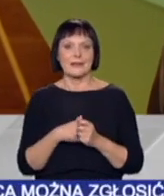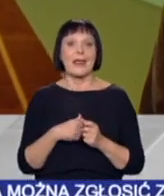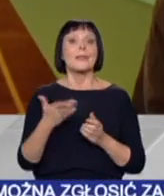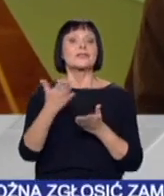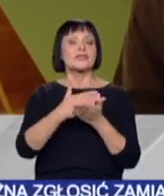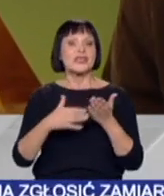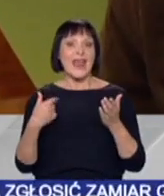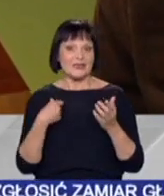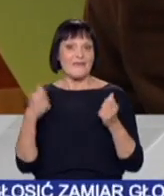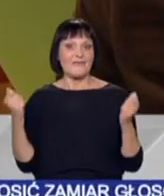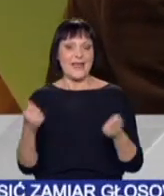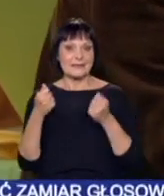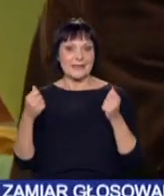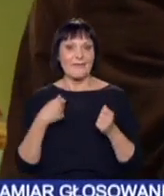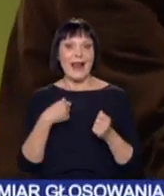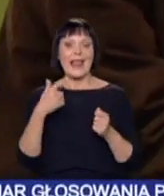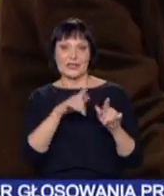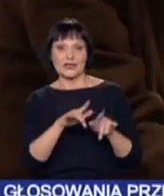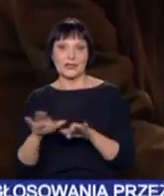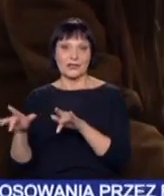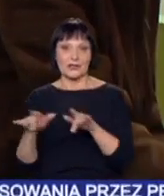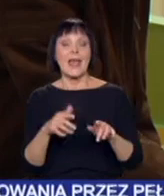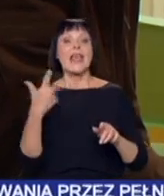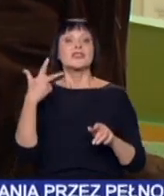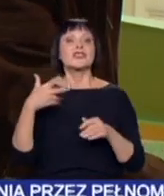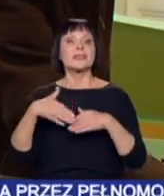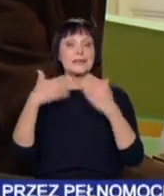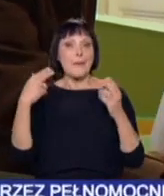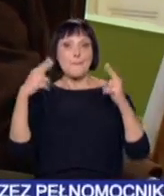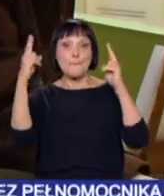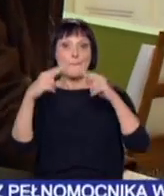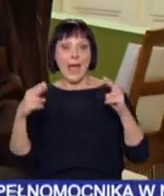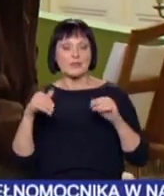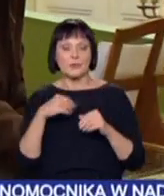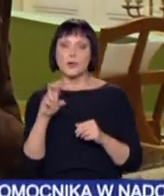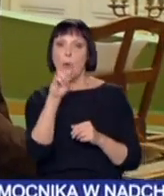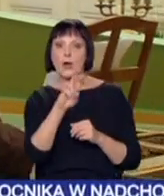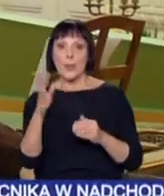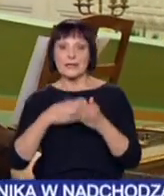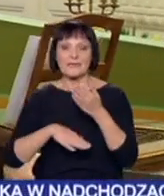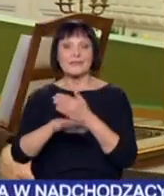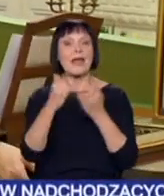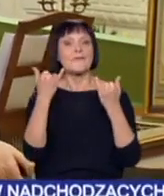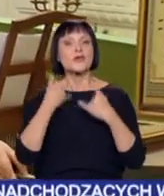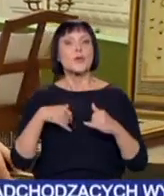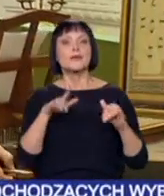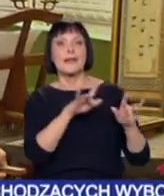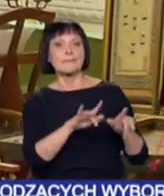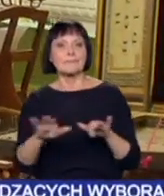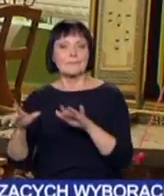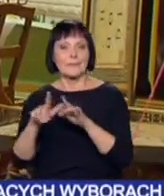część festiwalu Misteria Paschalia. Przez trzy dni w Pałacu Potockich można zobaczyć wystawę prawie 30 instrumentów klawiszowych,